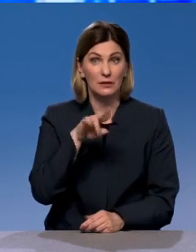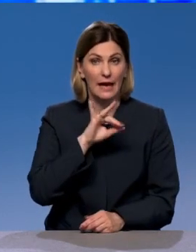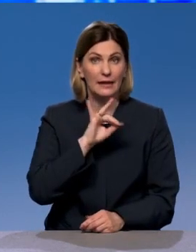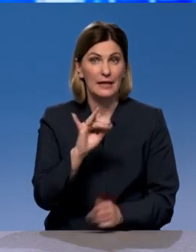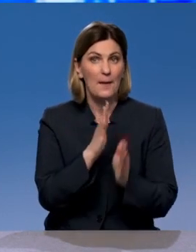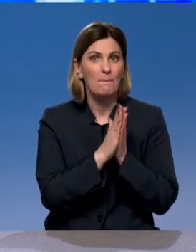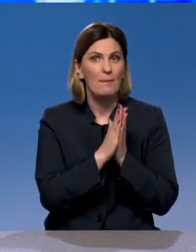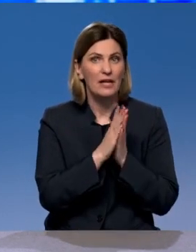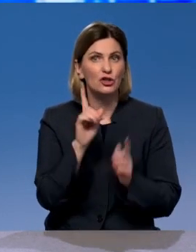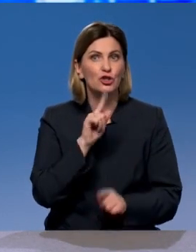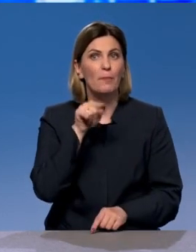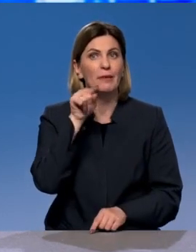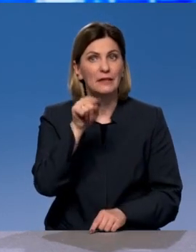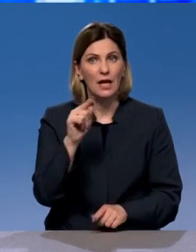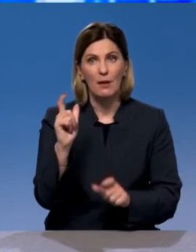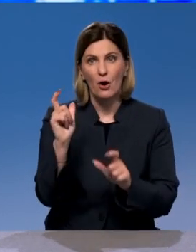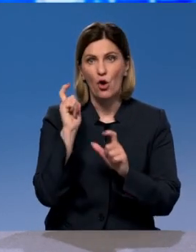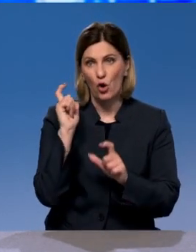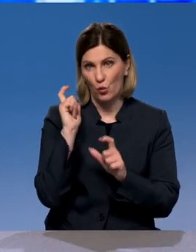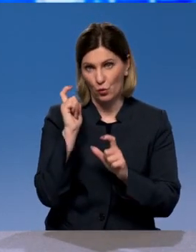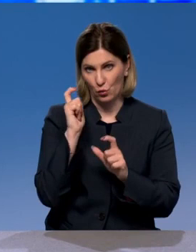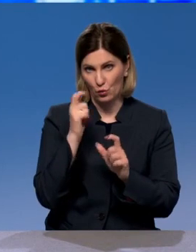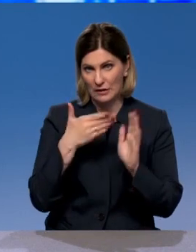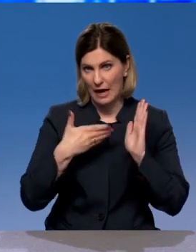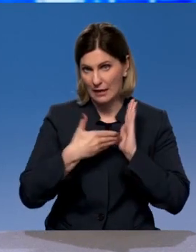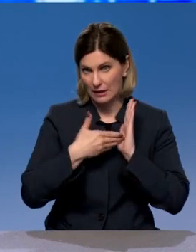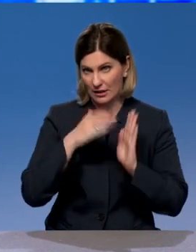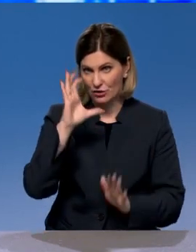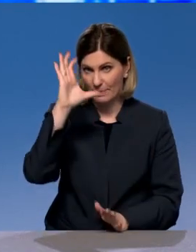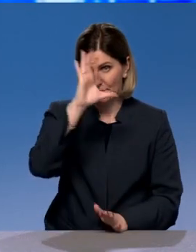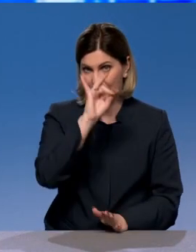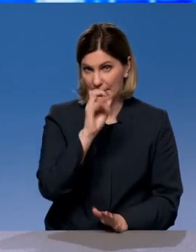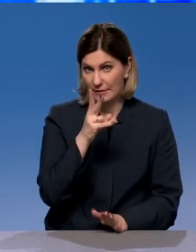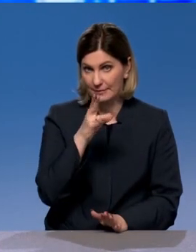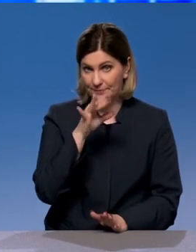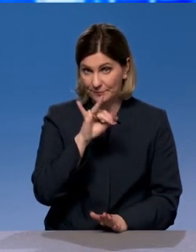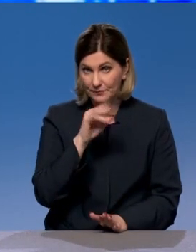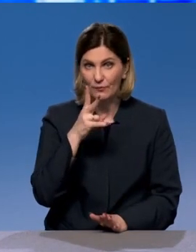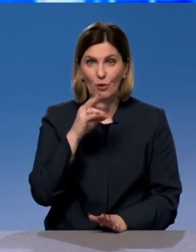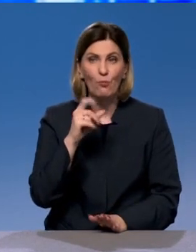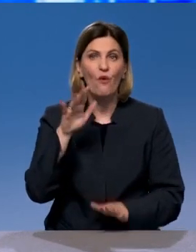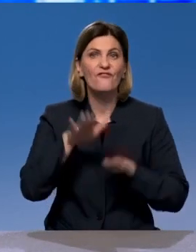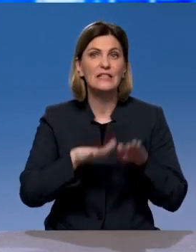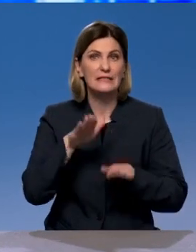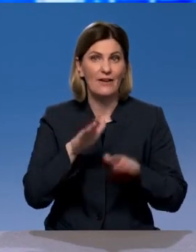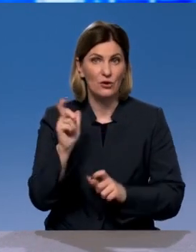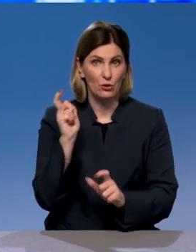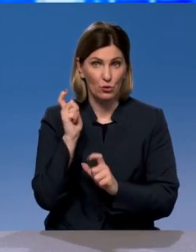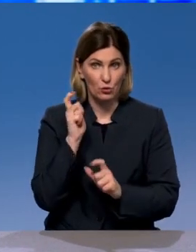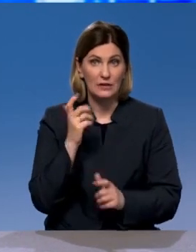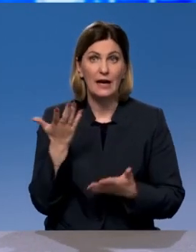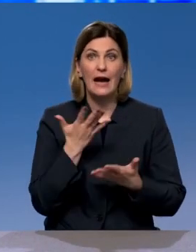чтобы они ограничили грузоподъемность автомобилей. Знаки хотя бы для начала поставили по грузоподъемности. Какие могут